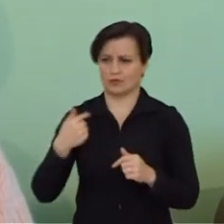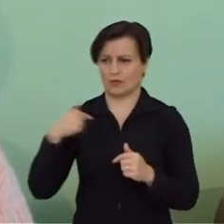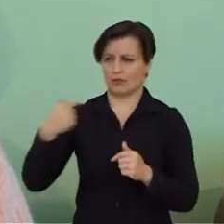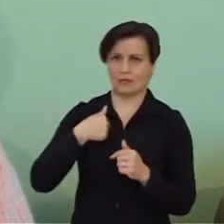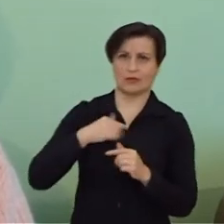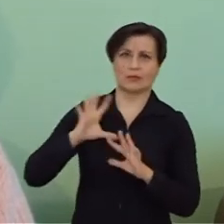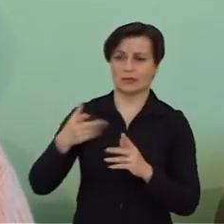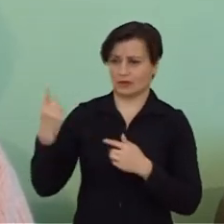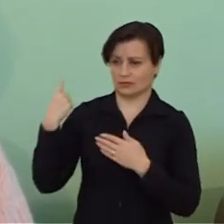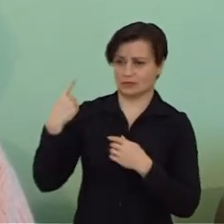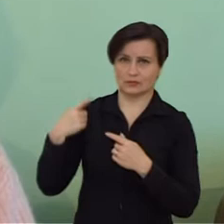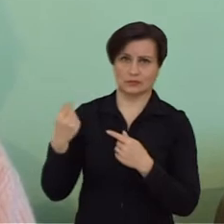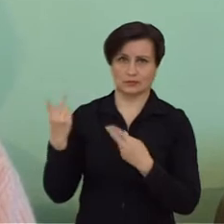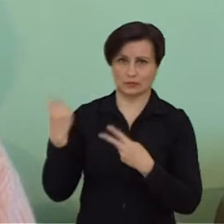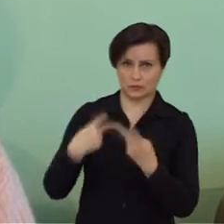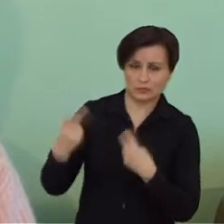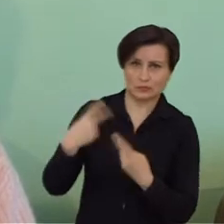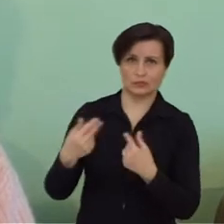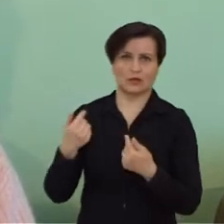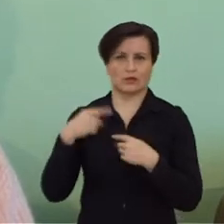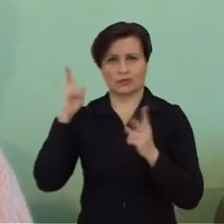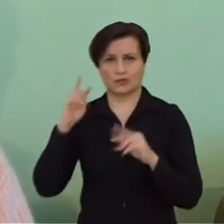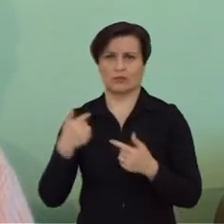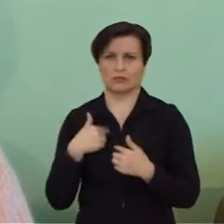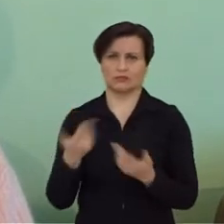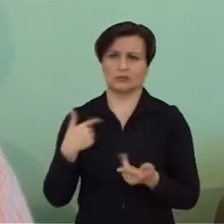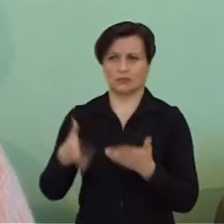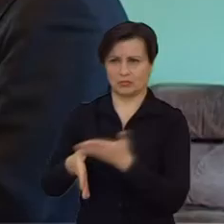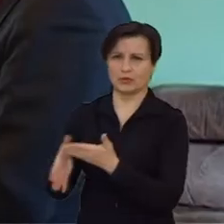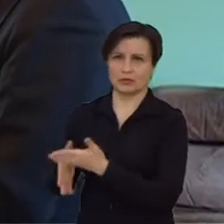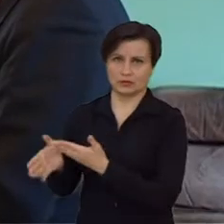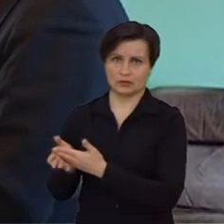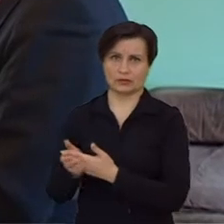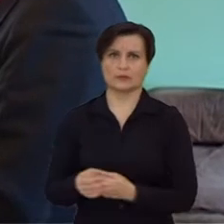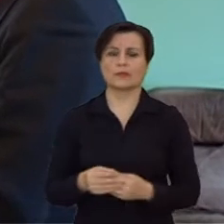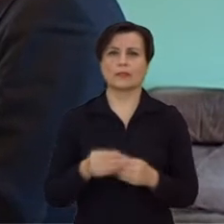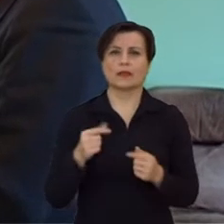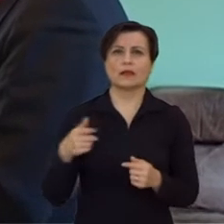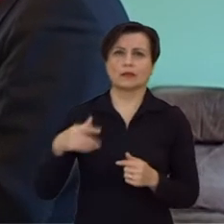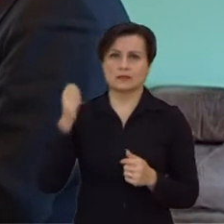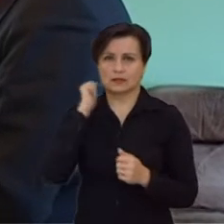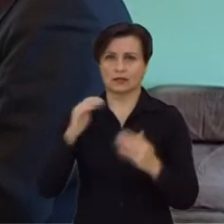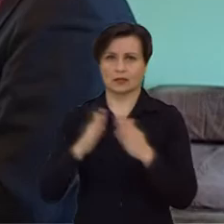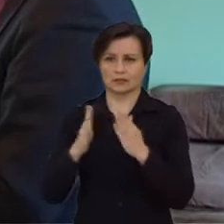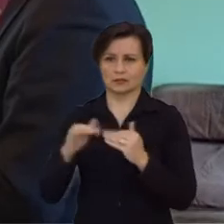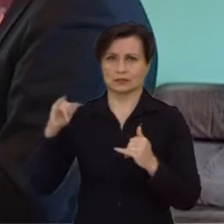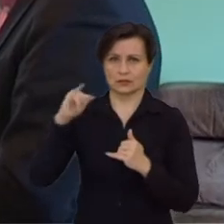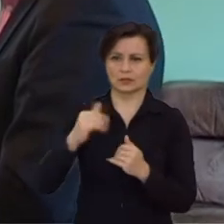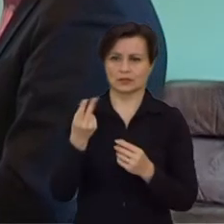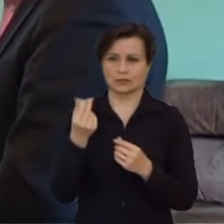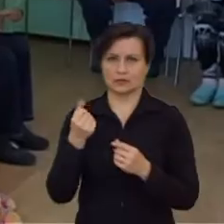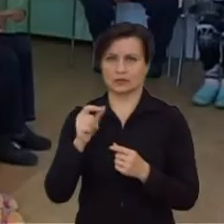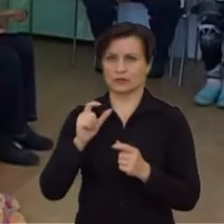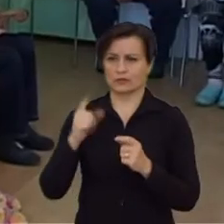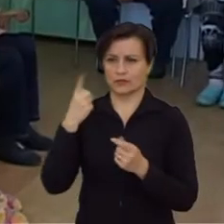gal žmonės manim skmužėsi, gal, bet jeigu kur kam reikia, aš kris pripuolu padeda. Senelių namus aplankęs ir saldžių dovanų bei pinigų